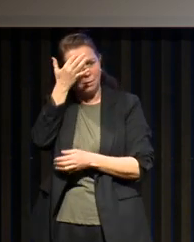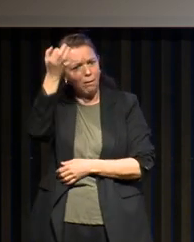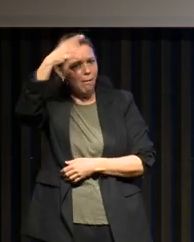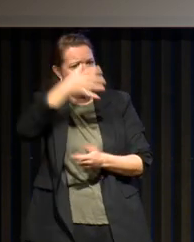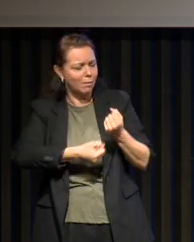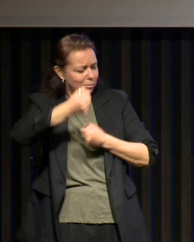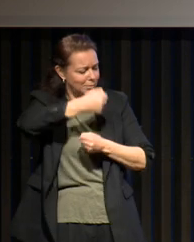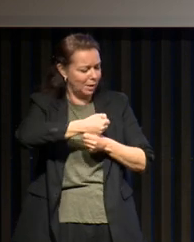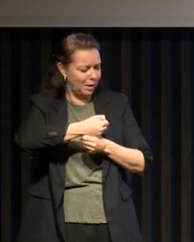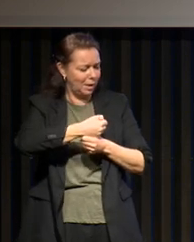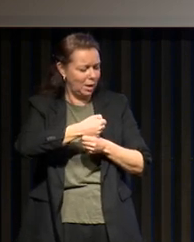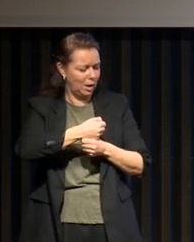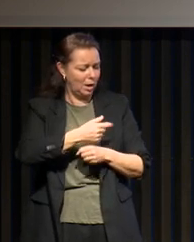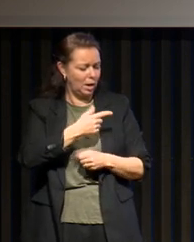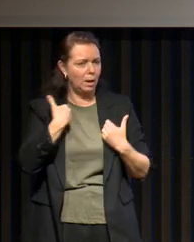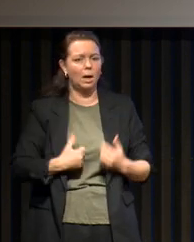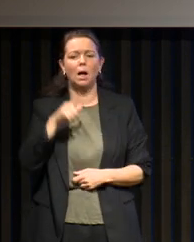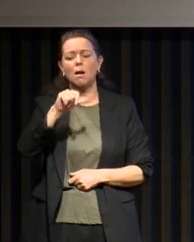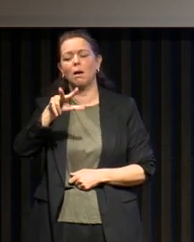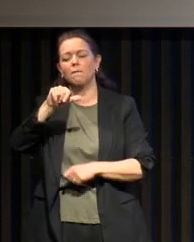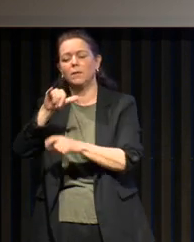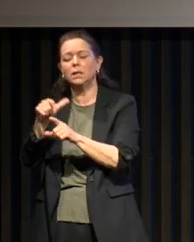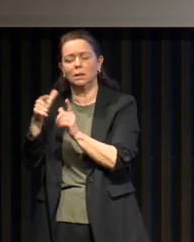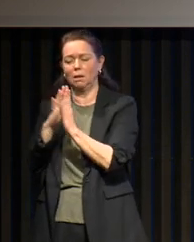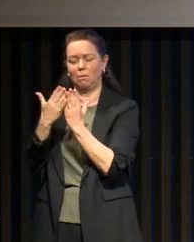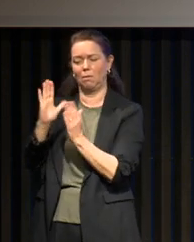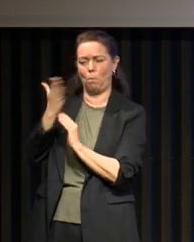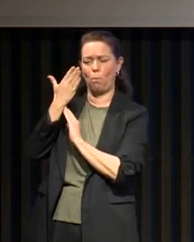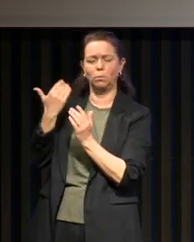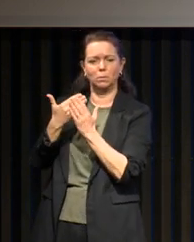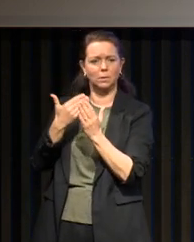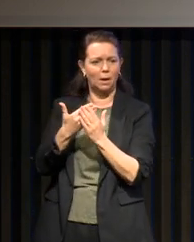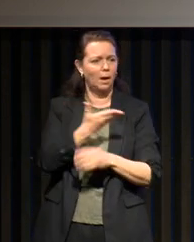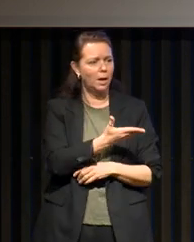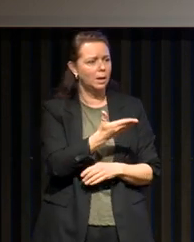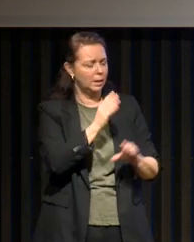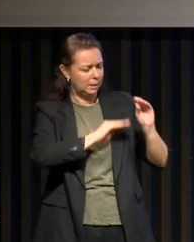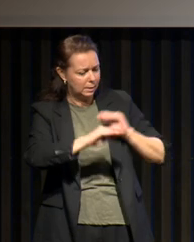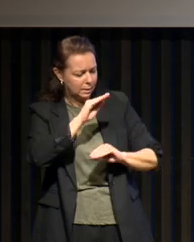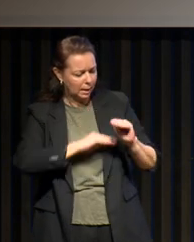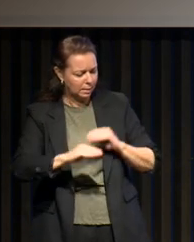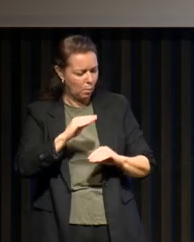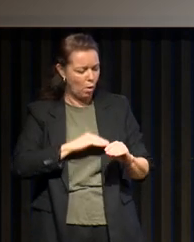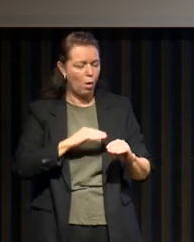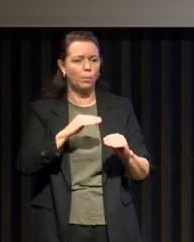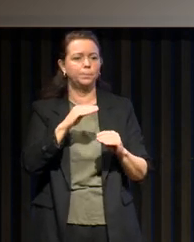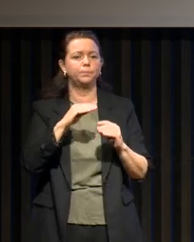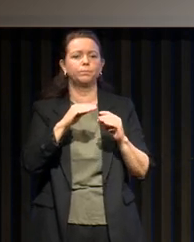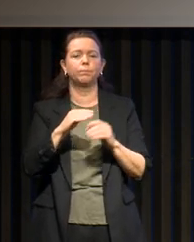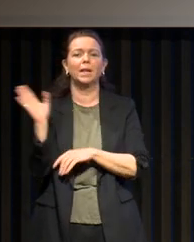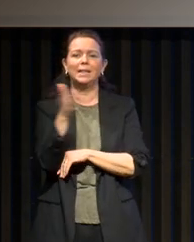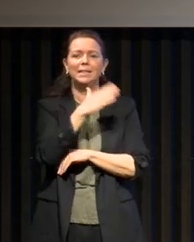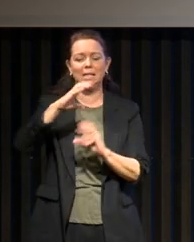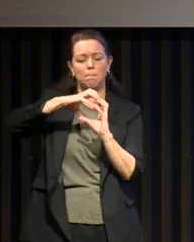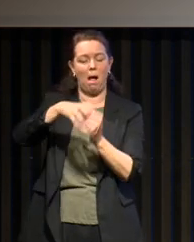En fait,'est chez Peretz-Lavie dans son livre qui met en avant ça. Ce traitement de la balle de tennis, c'est de mettre un